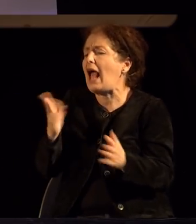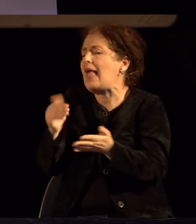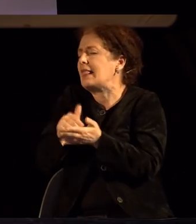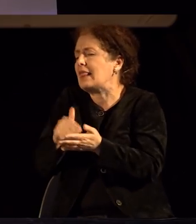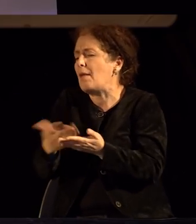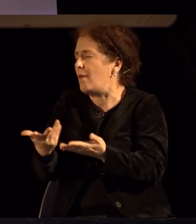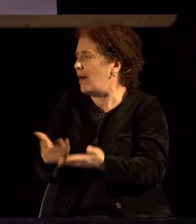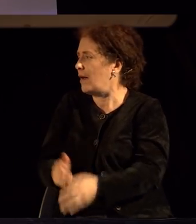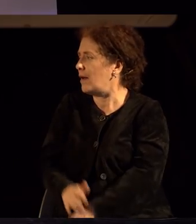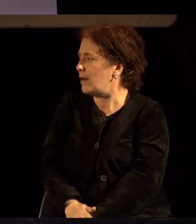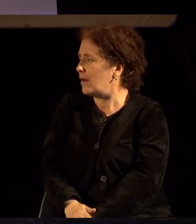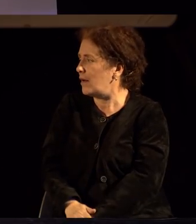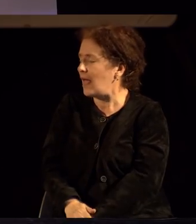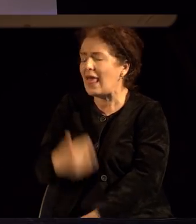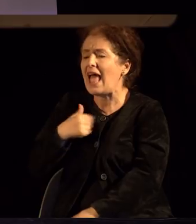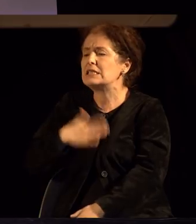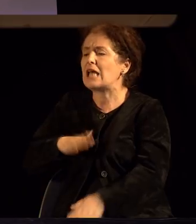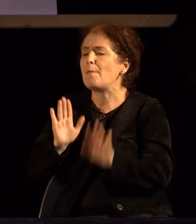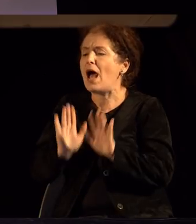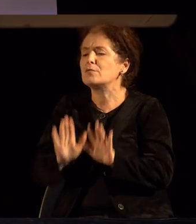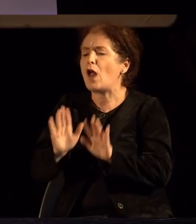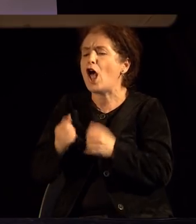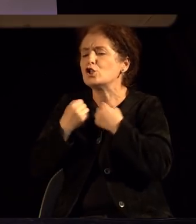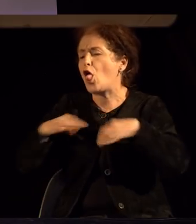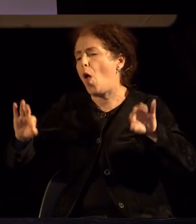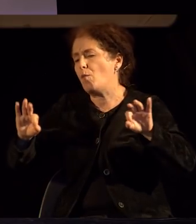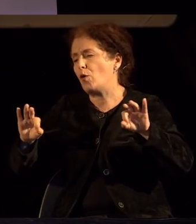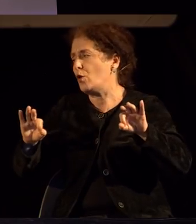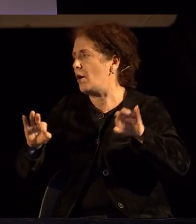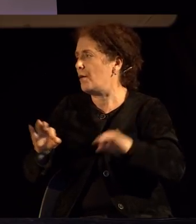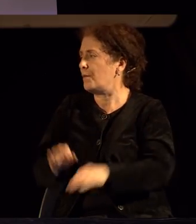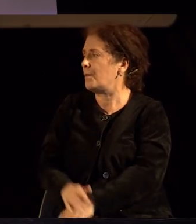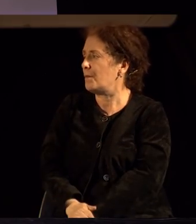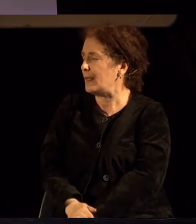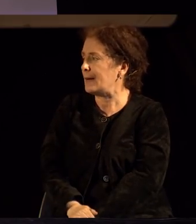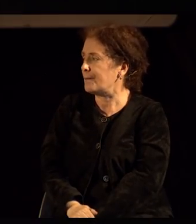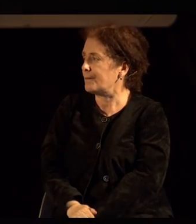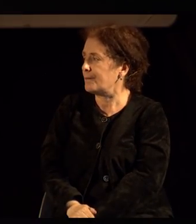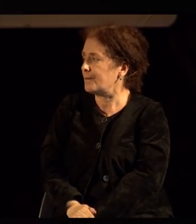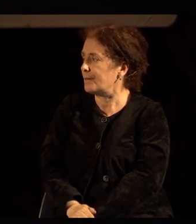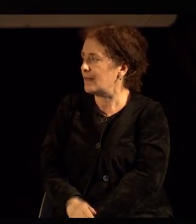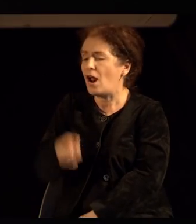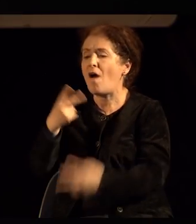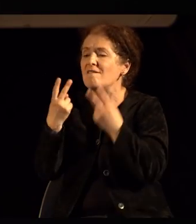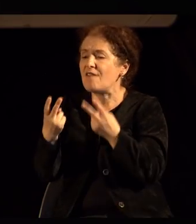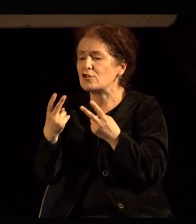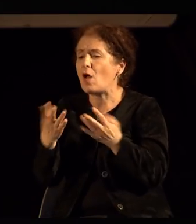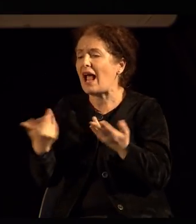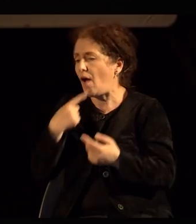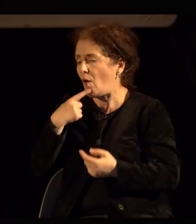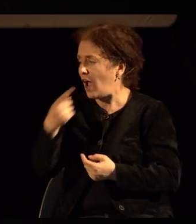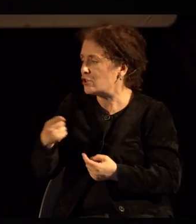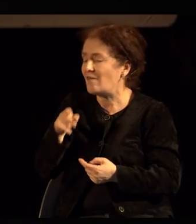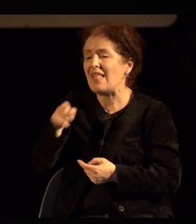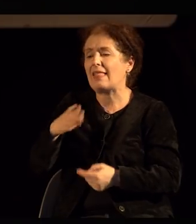сите нели изненадувањето и спонтаността, да се препуштеме на моментот и на нештото. Но битно е, како што кажам, да